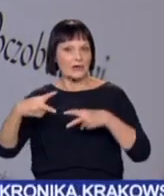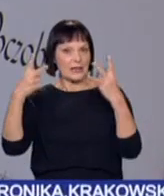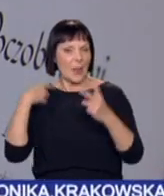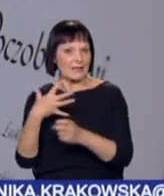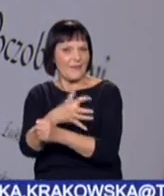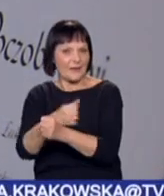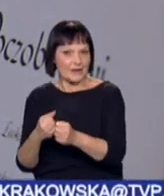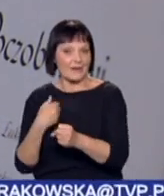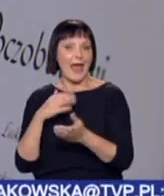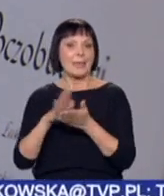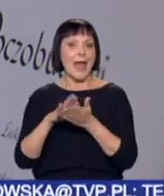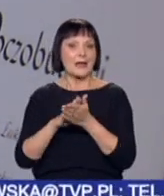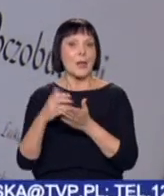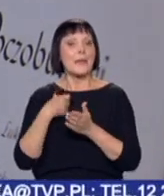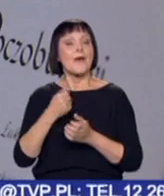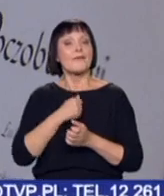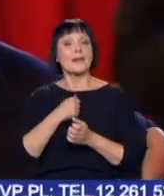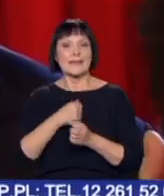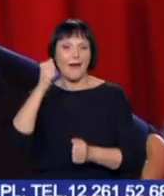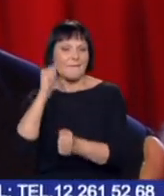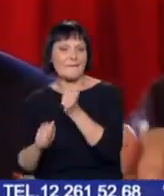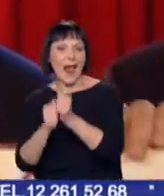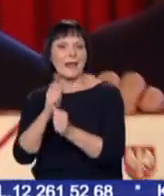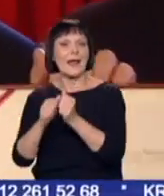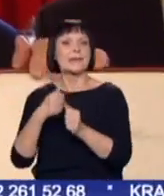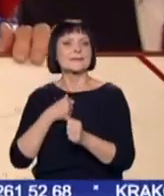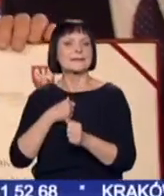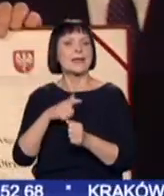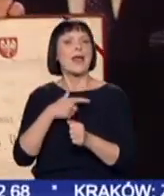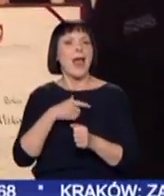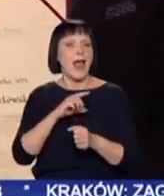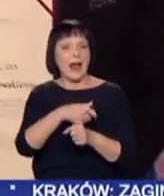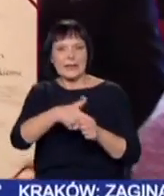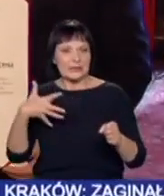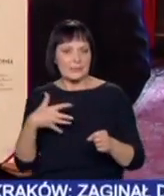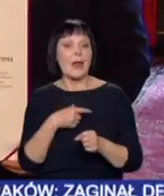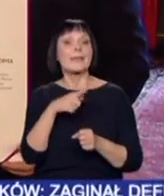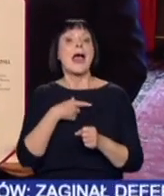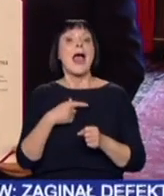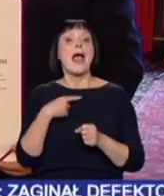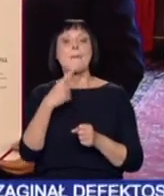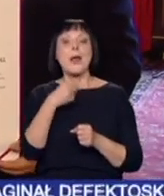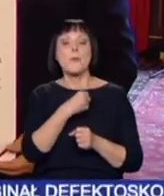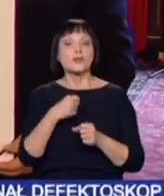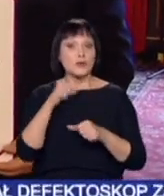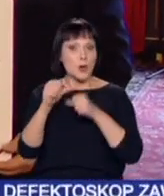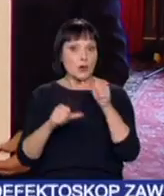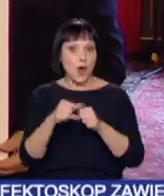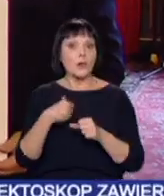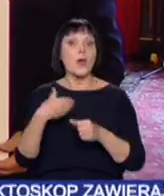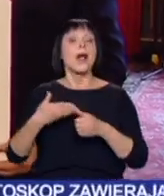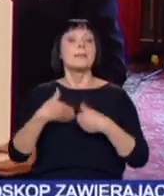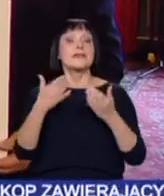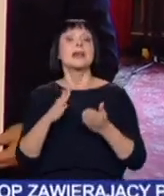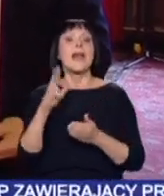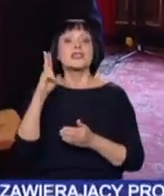więziony. Nagroda to wyraz uznania dla jego heroicznej walki z dyktaturą. Tytułem Małopolanina Roku za działalność na rzecz rozwoju małopolskiej gospodarki został